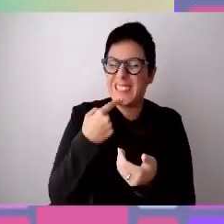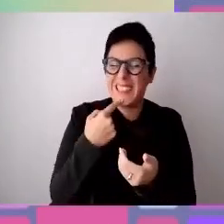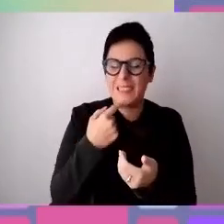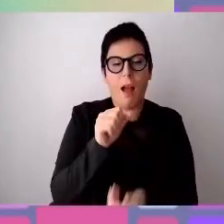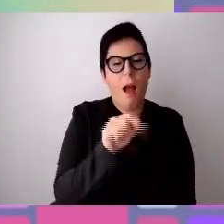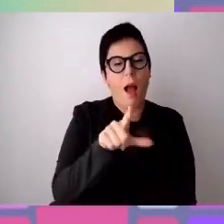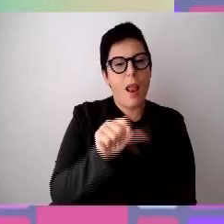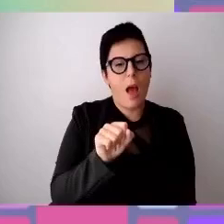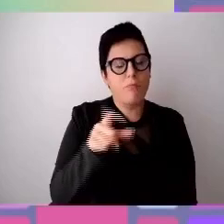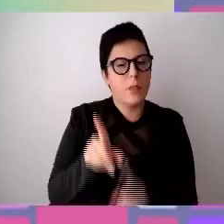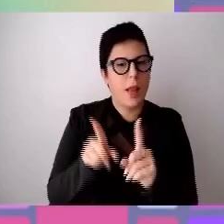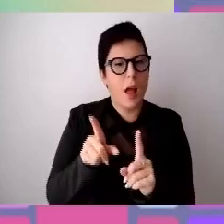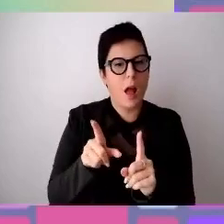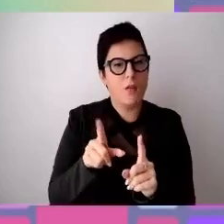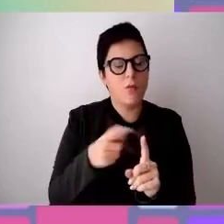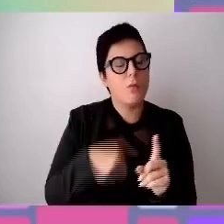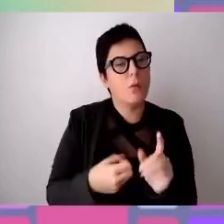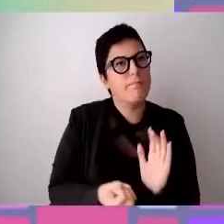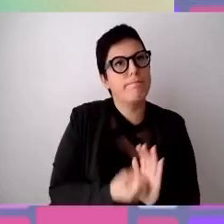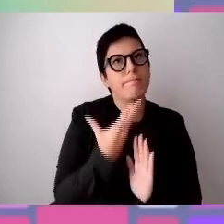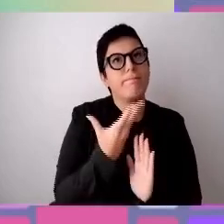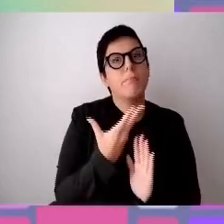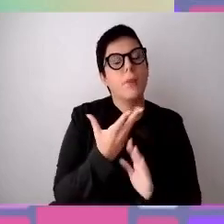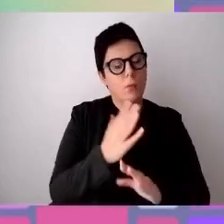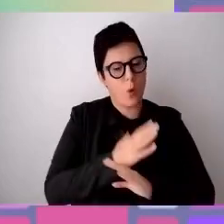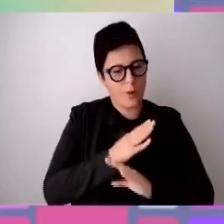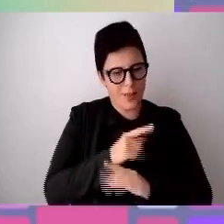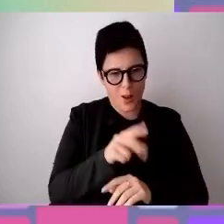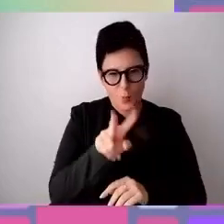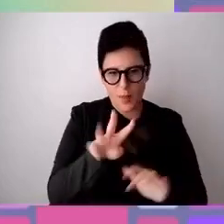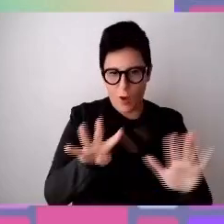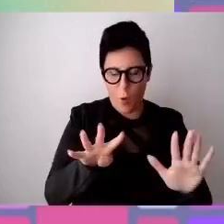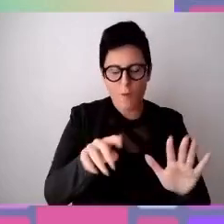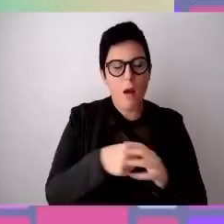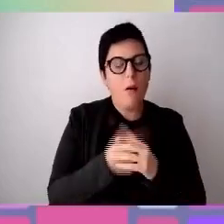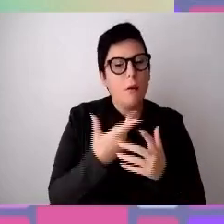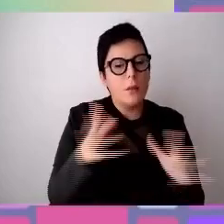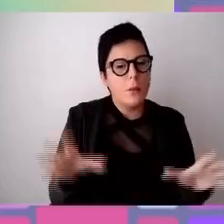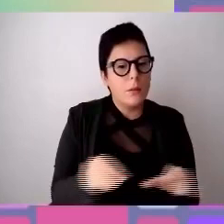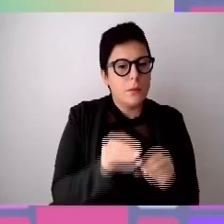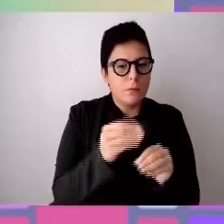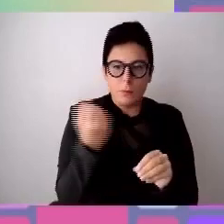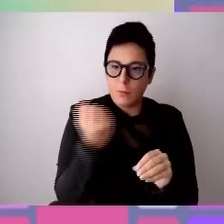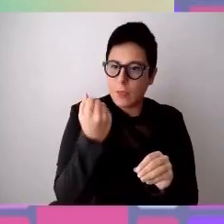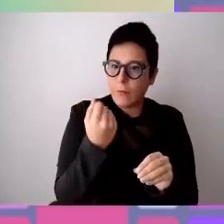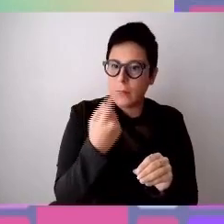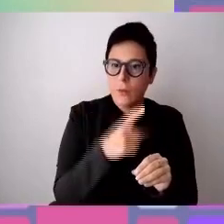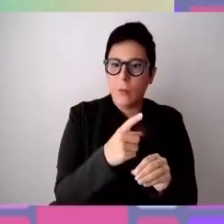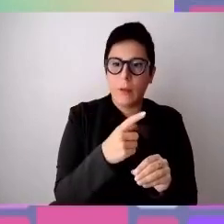cerchiamo di creare un servizio per accogliere le persone